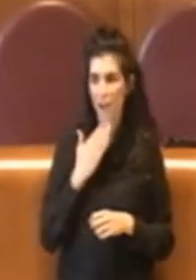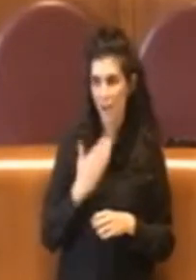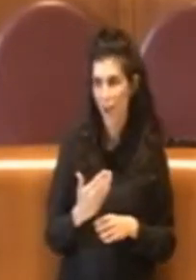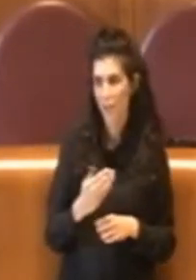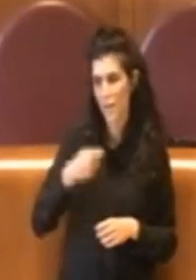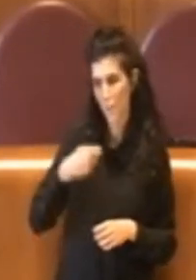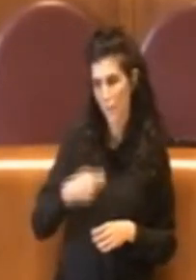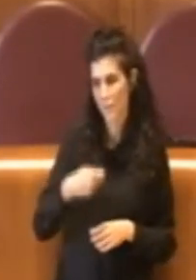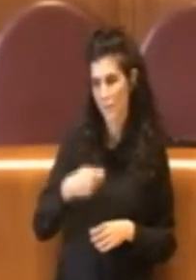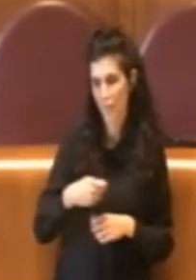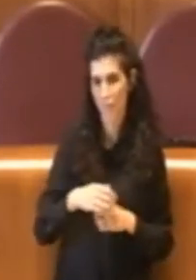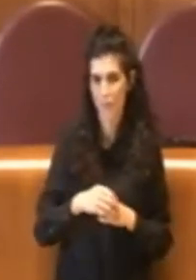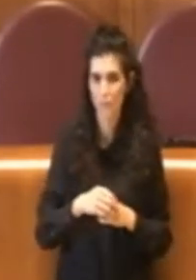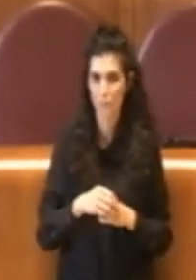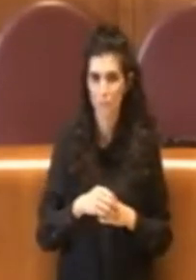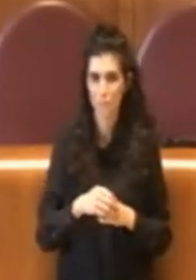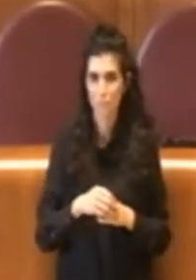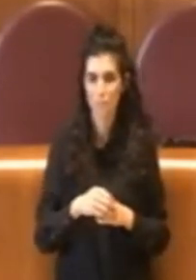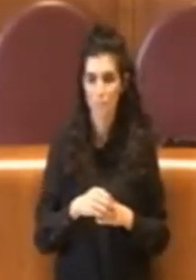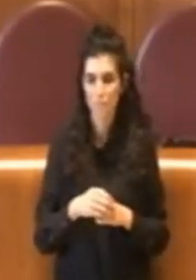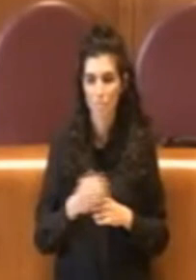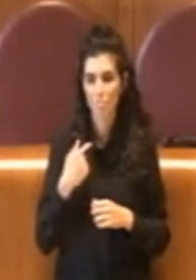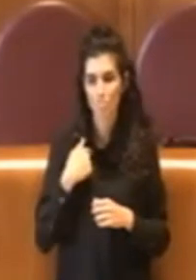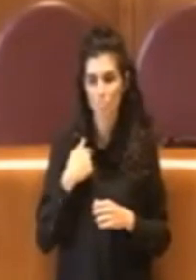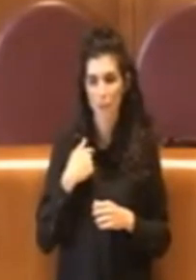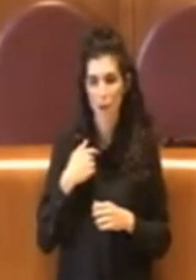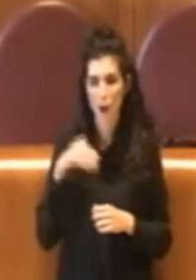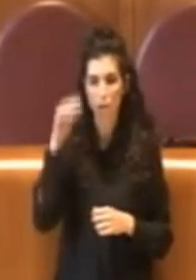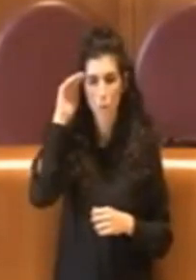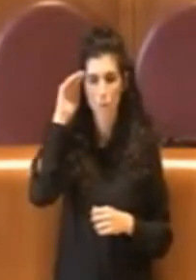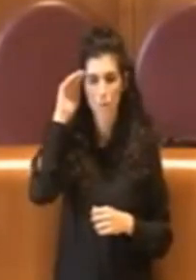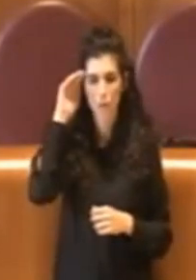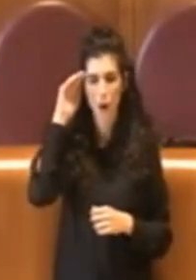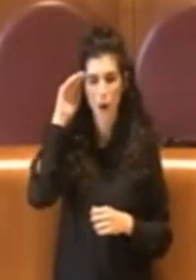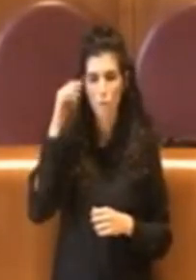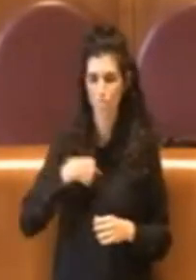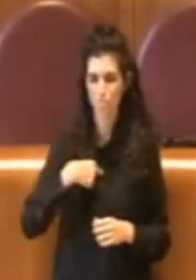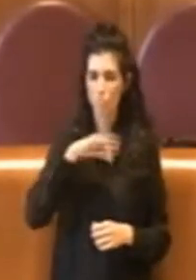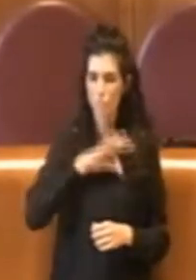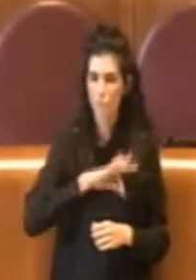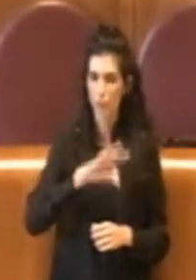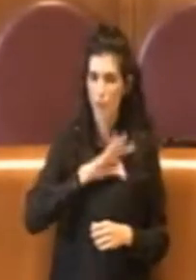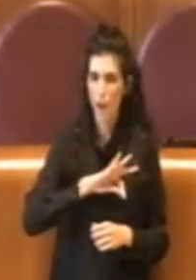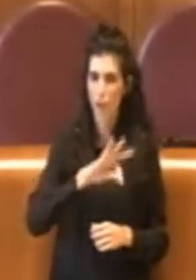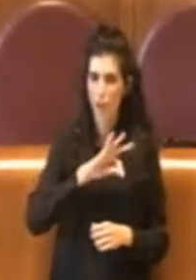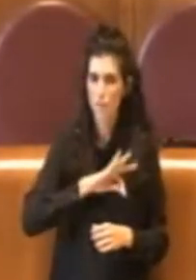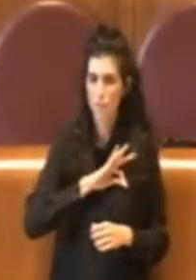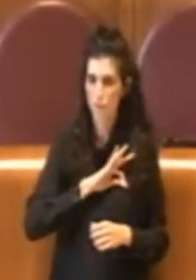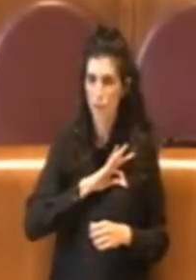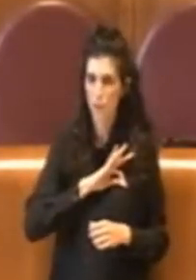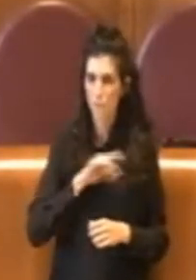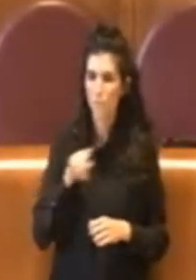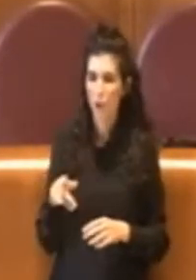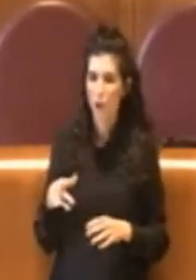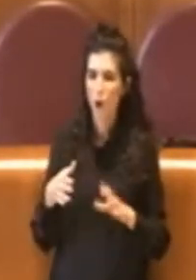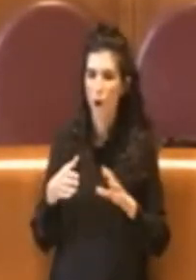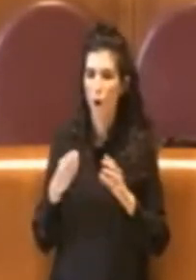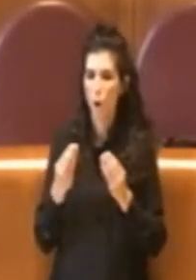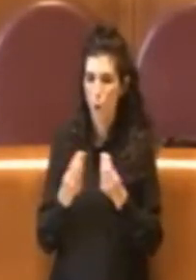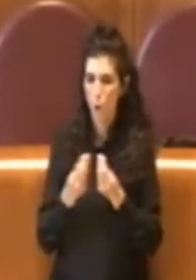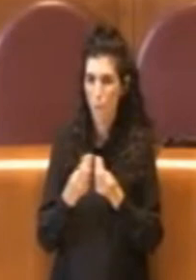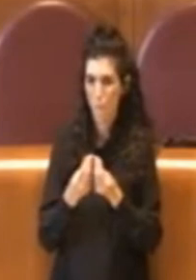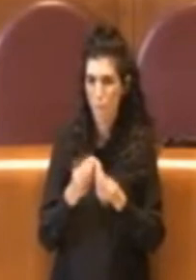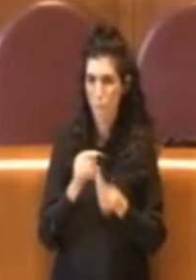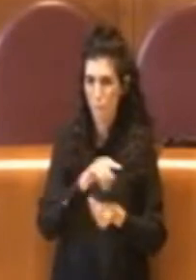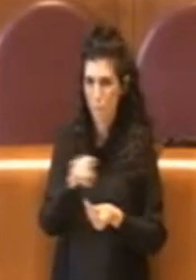Grazie Presidente. Ho ascoltato con interesse tutti gli interventi dei colleghi, anche quelli fuori tema,